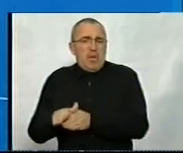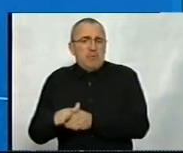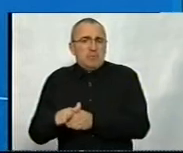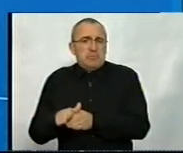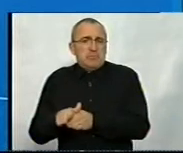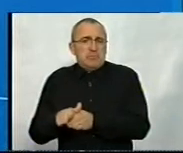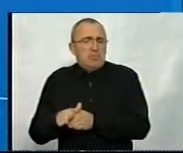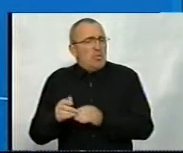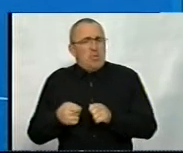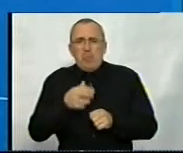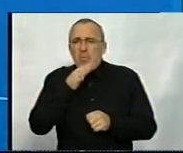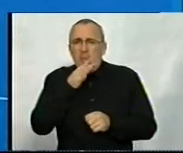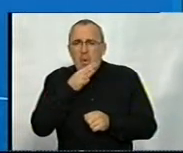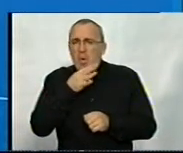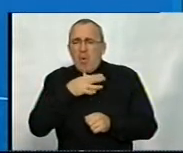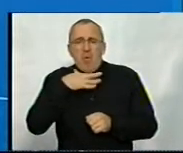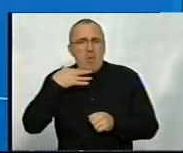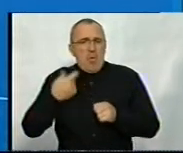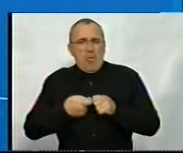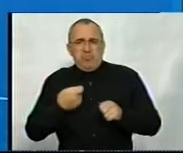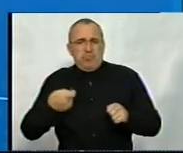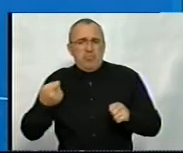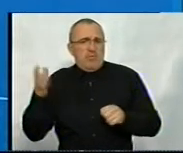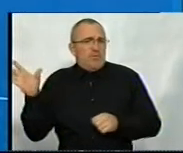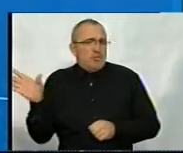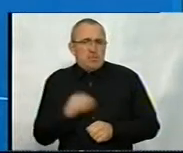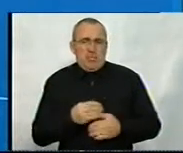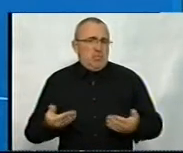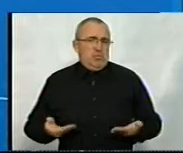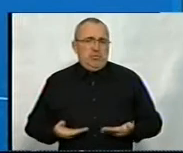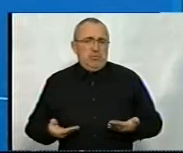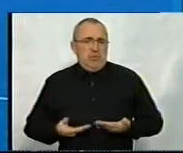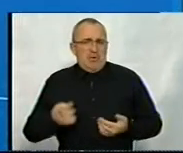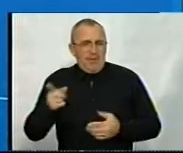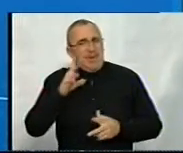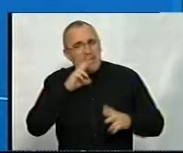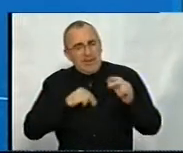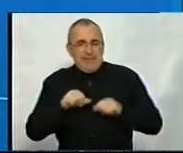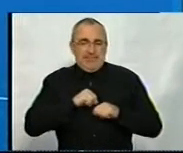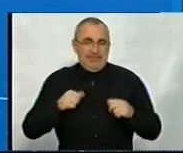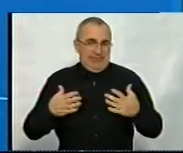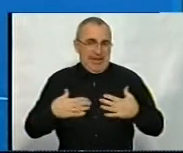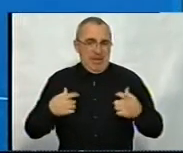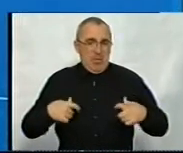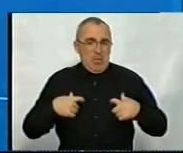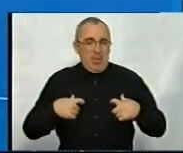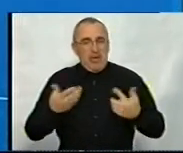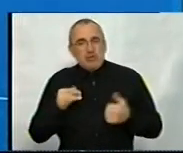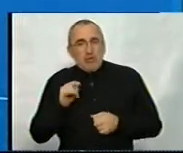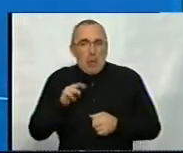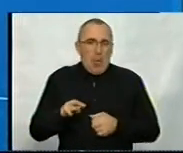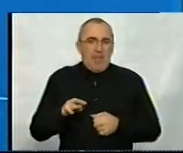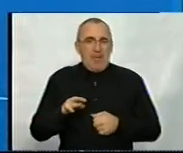Это долго, это много лет было, это практически всю нашу жизнь было. А ви намагалися самостійно якимось чином